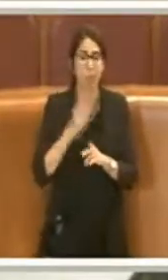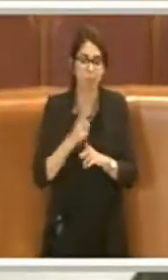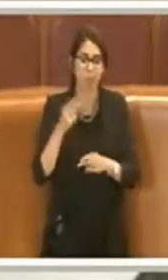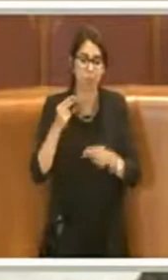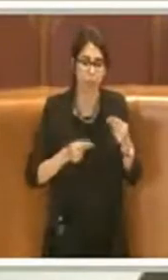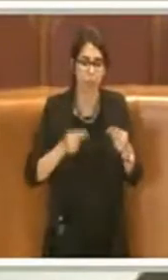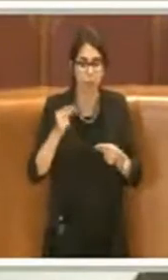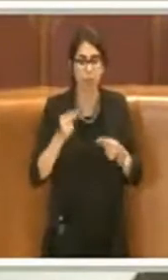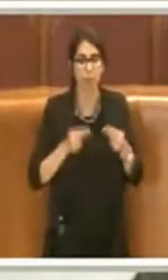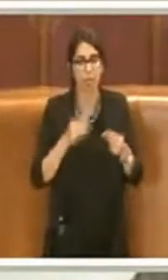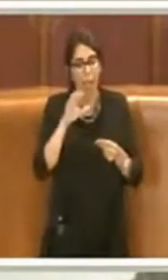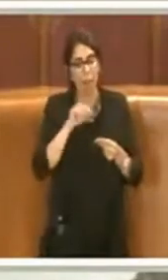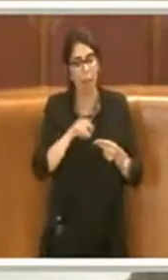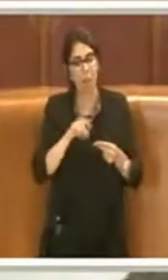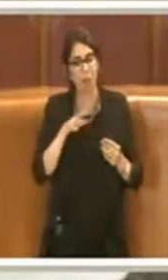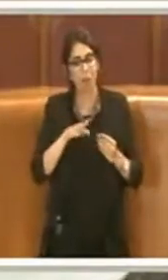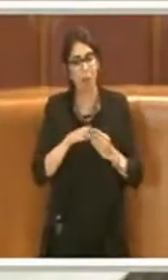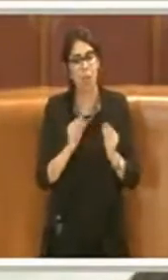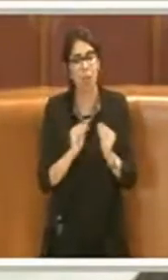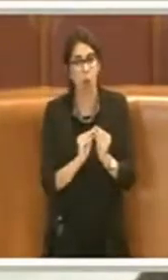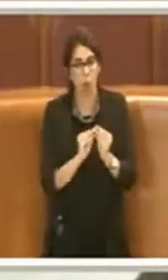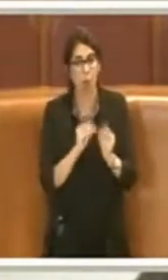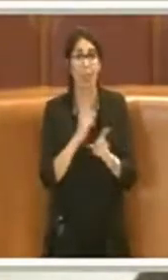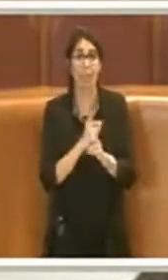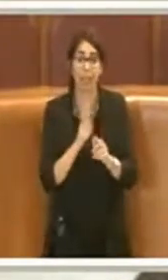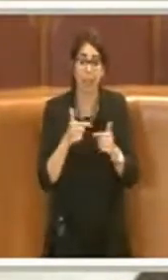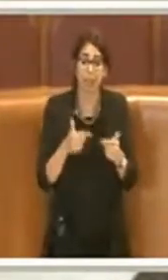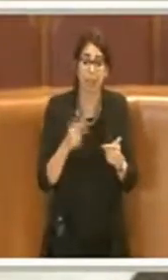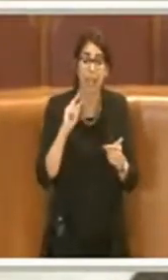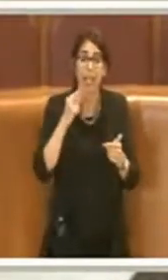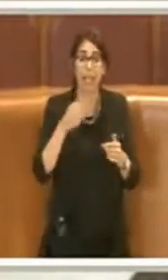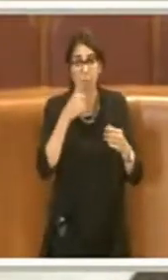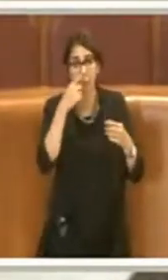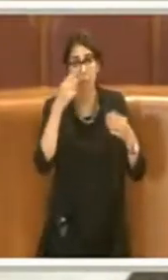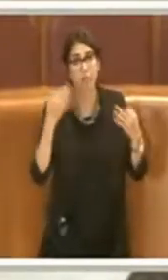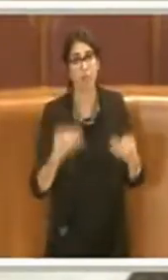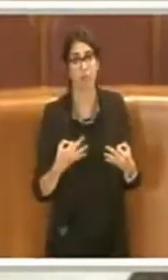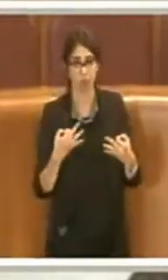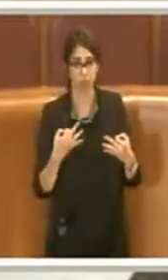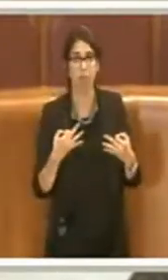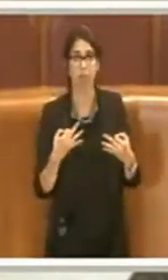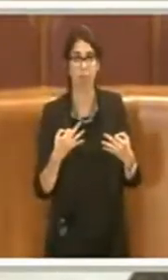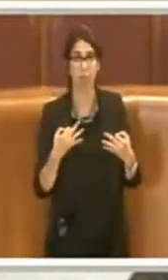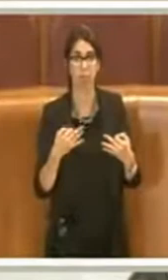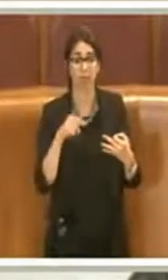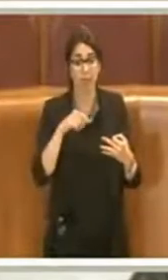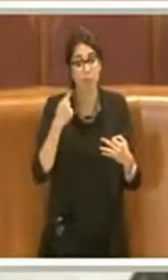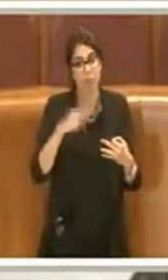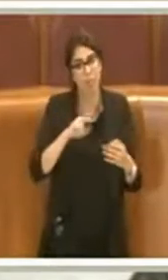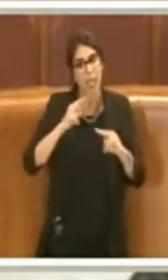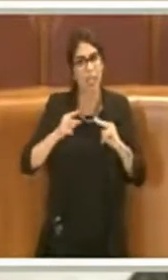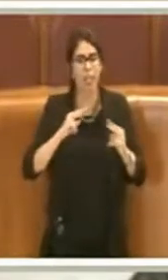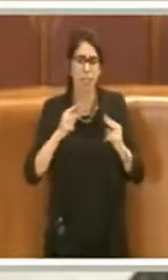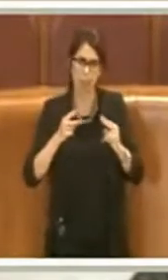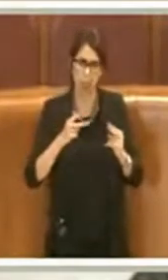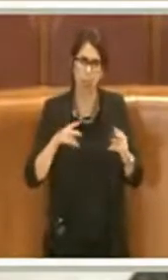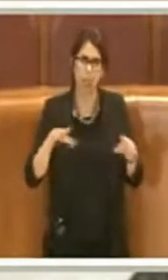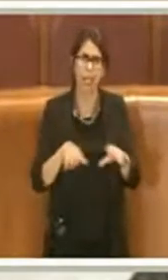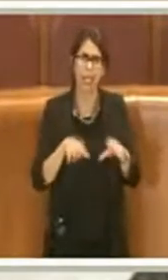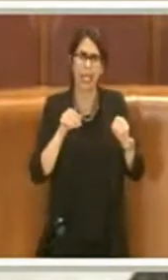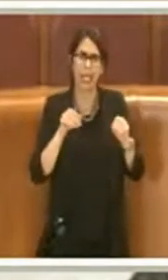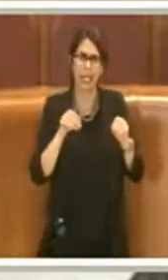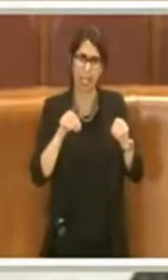bisogna far sì che si diano delle risposte adeguate, risposte che peraltro stanno anche arrivando.